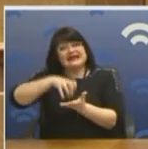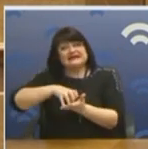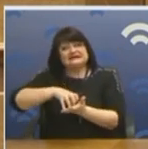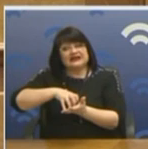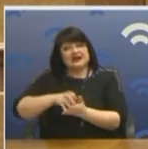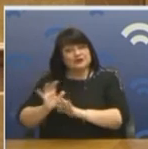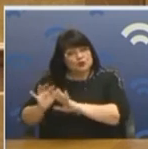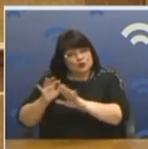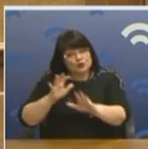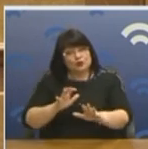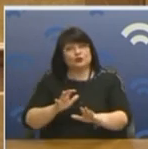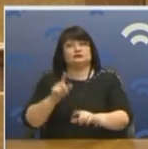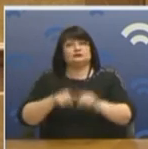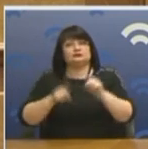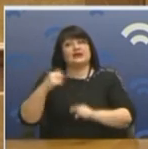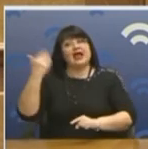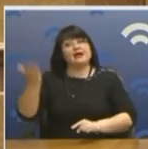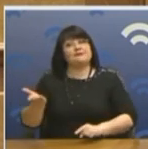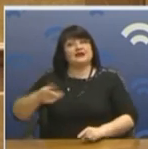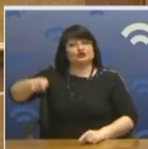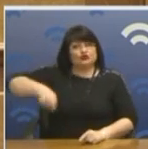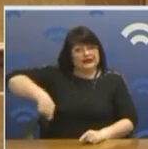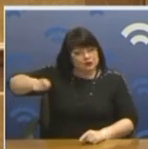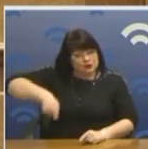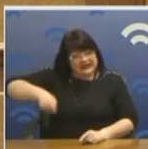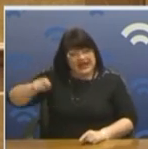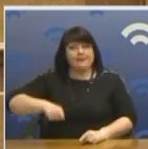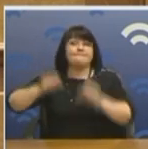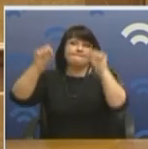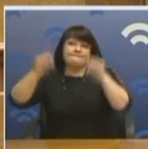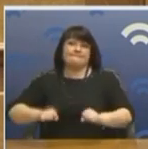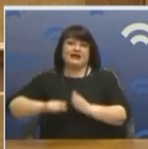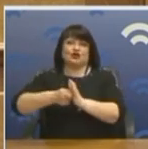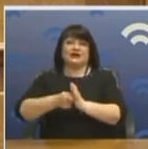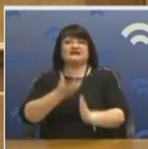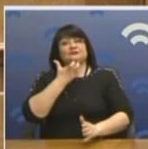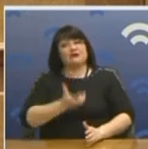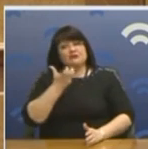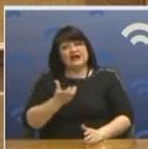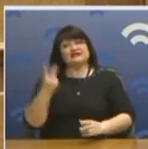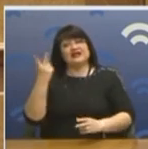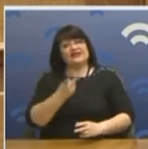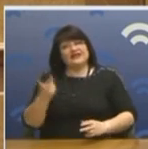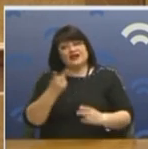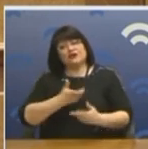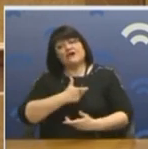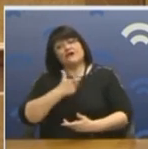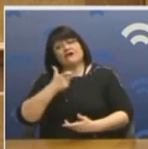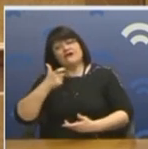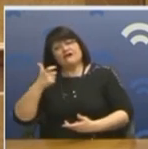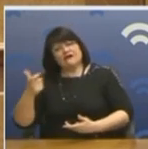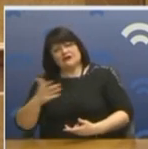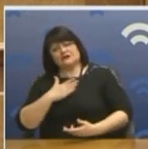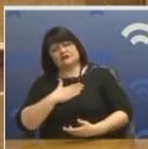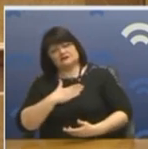επαναλαμβάνω, απ' έξω. Στην παρουσιαφάση. Δηλαδή, να είναι ο παπάς, να είναι οι δυο ψάλτες, να ακούσουμε το Χριστός Ανέση τουλάχιστον. Έχουμε το